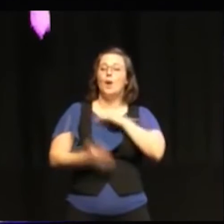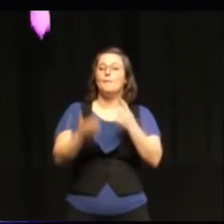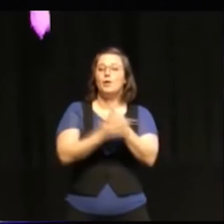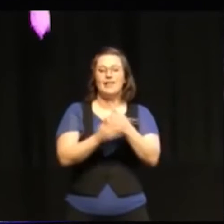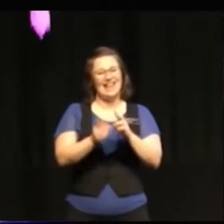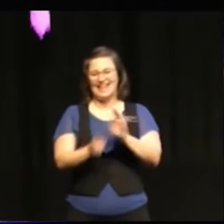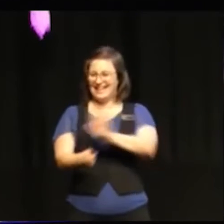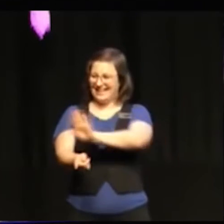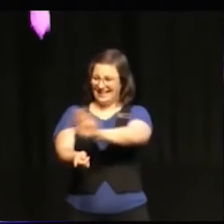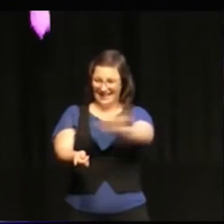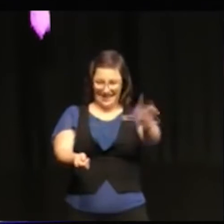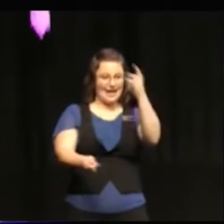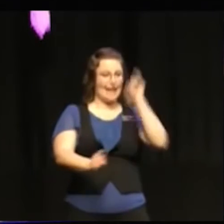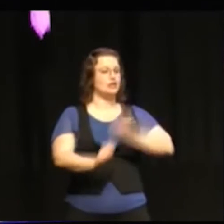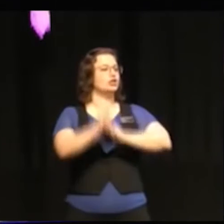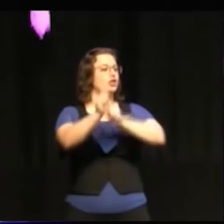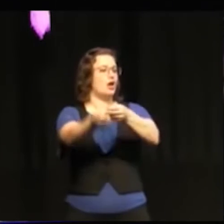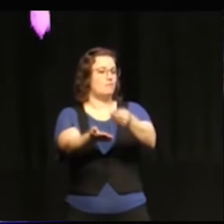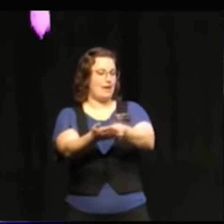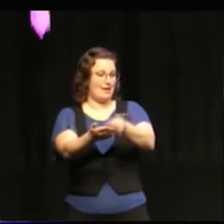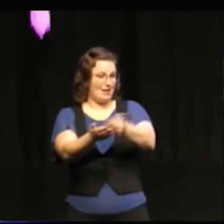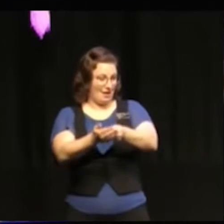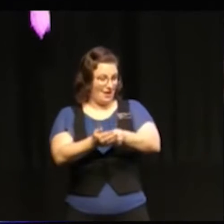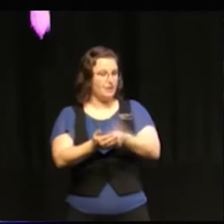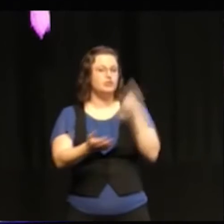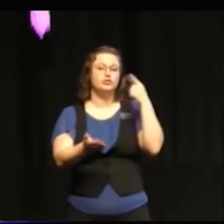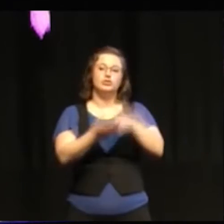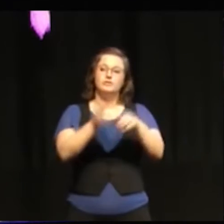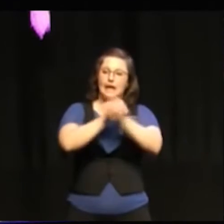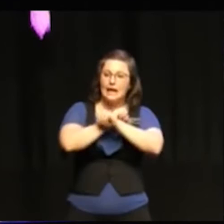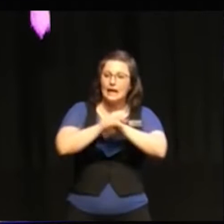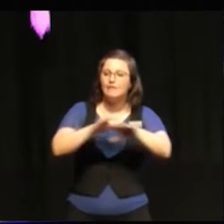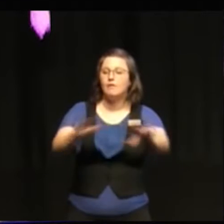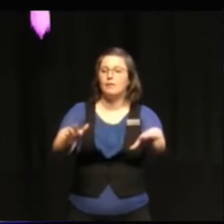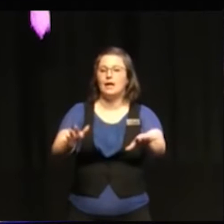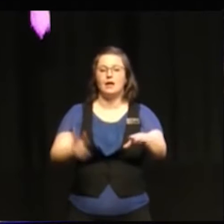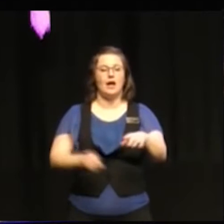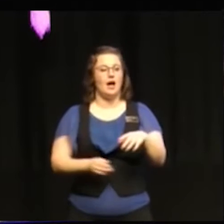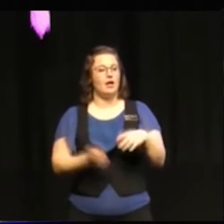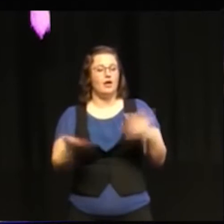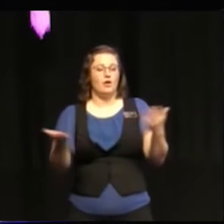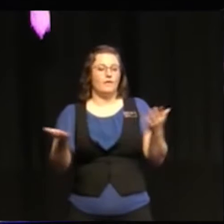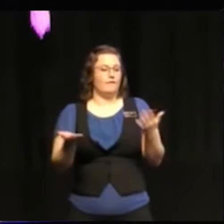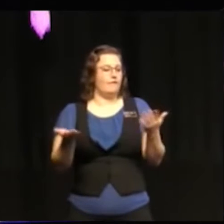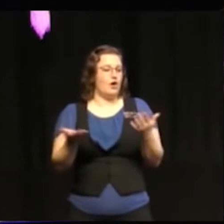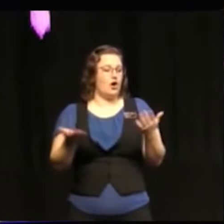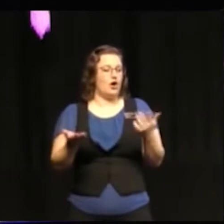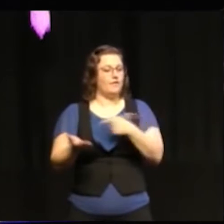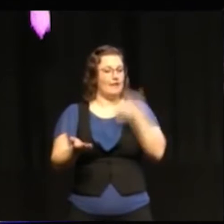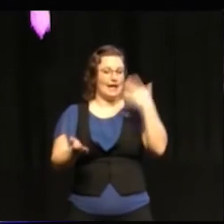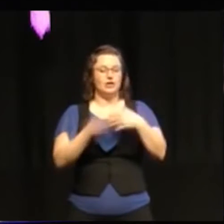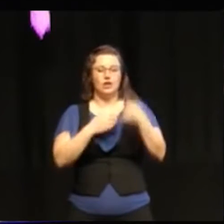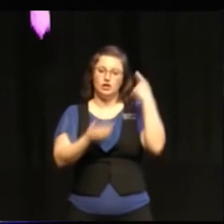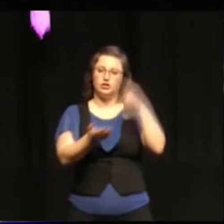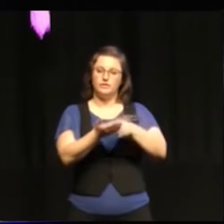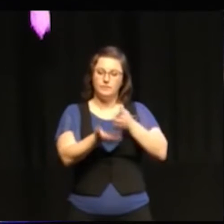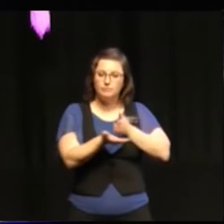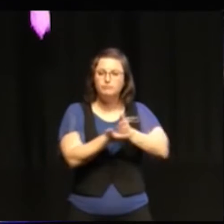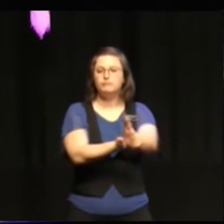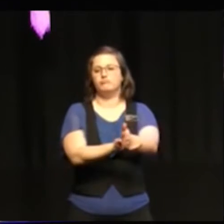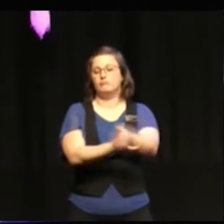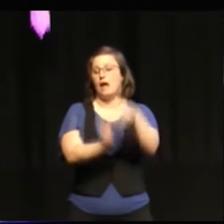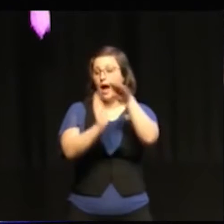en möjlighet att söka pengar för att informera vad man kan göra för att genomföra agendan.